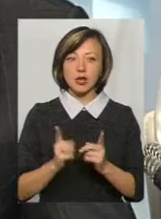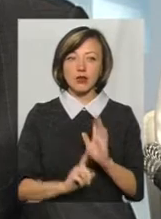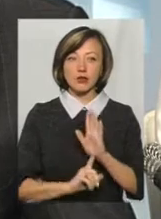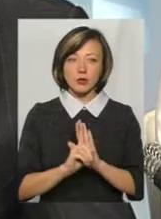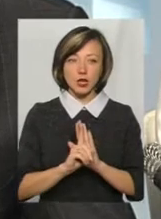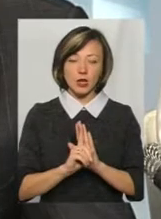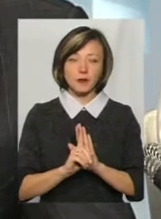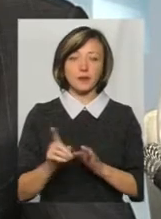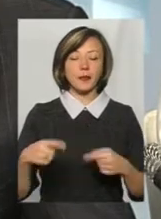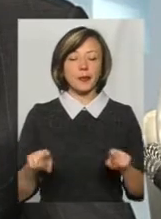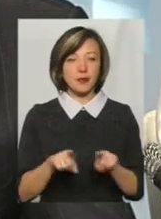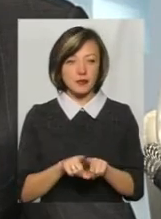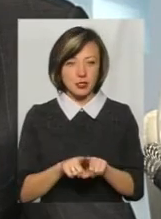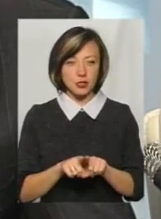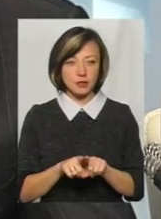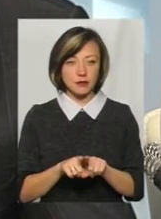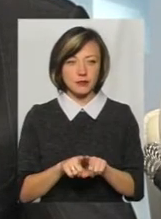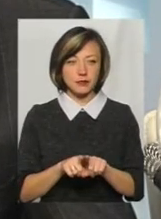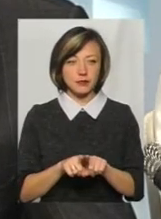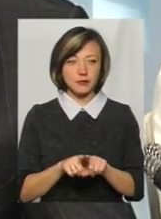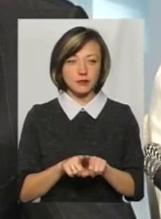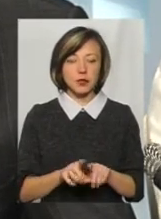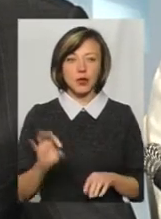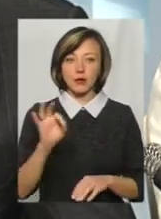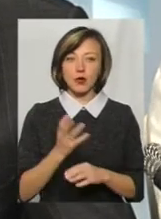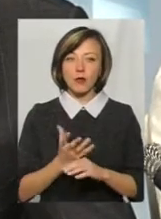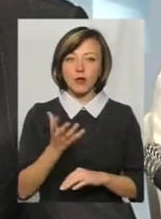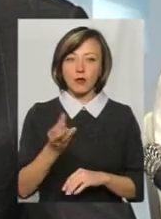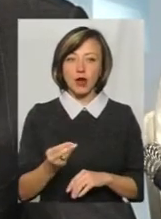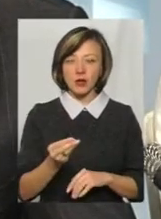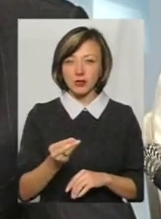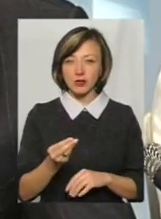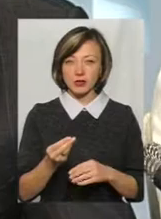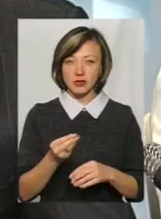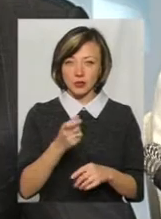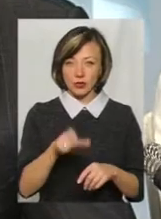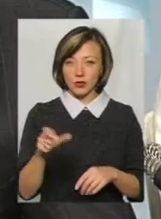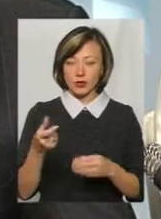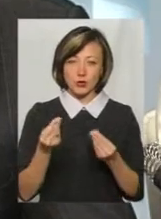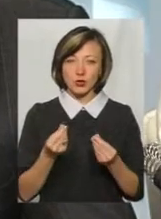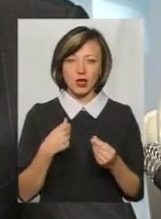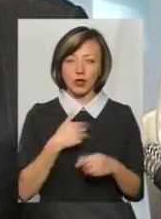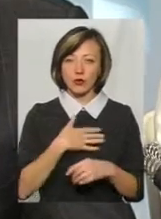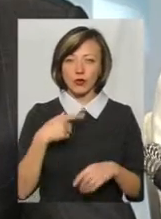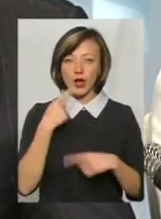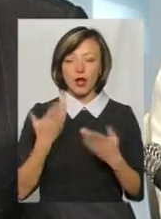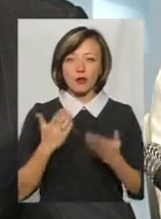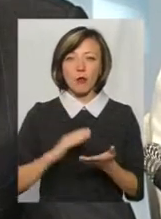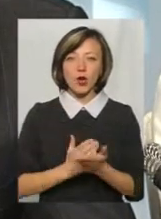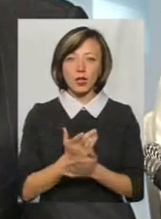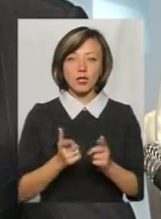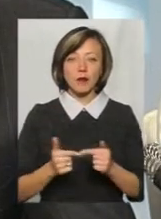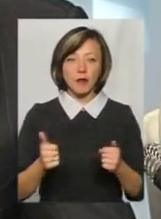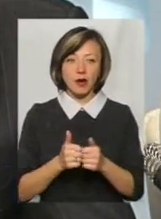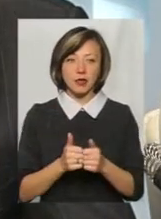розпочали. Все ж таки про проплаченість я взагалі не хочу навіть говорити. Якщо якась політична партія